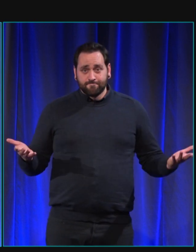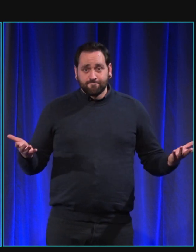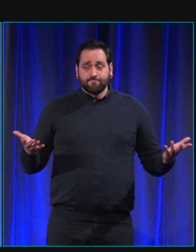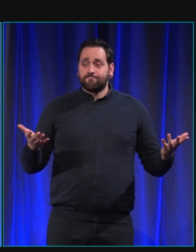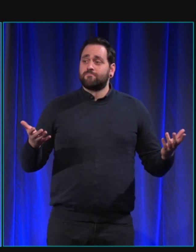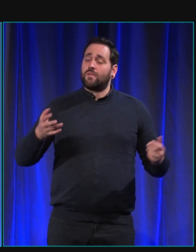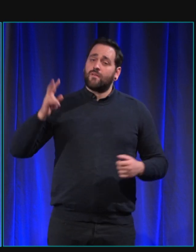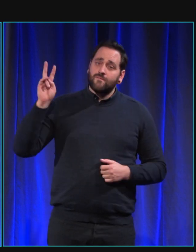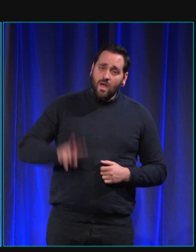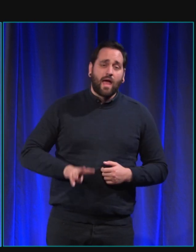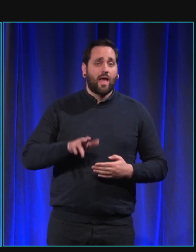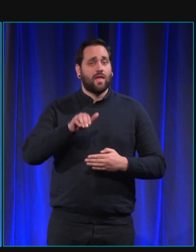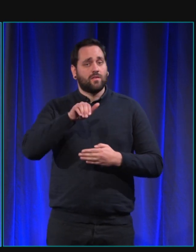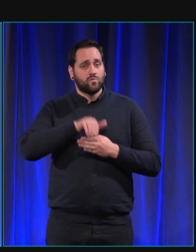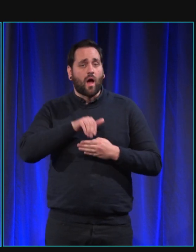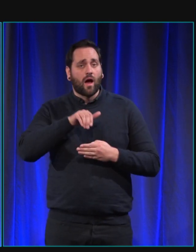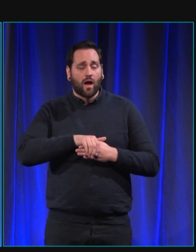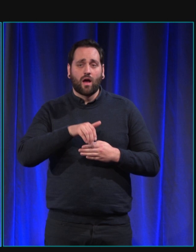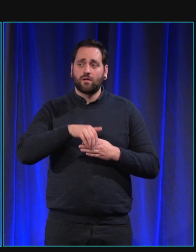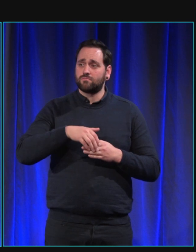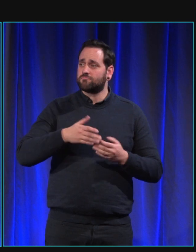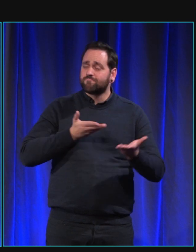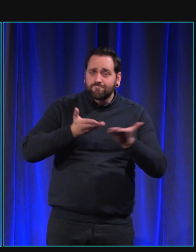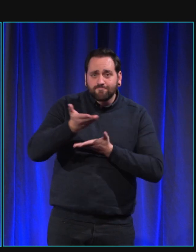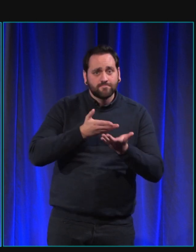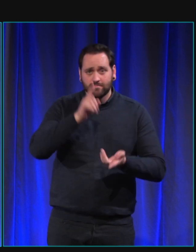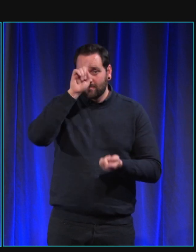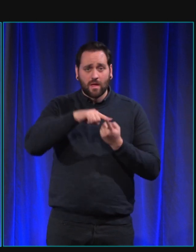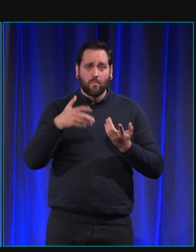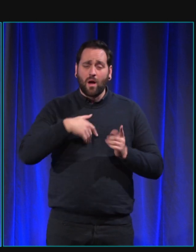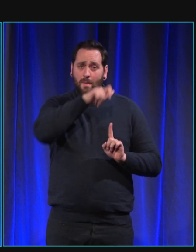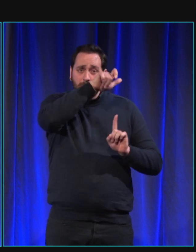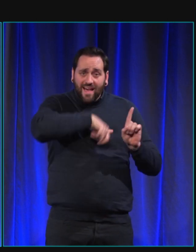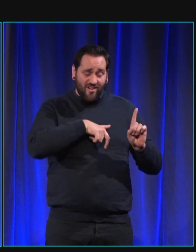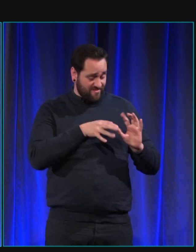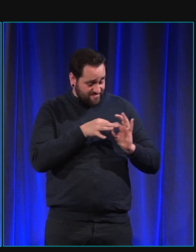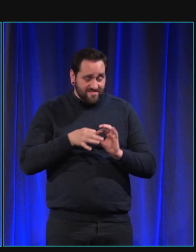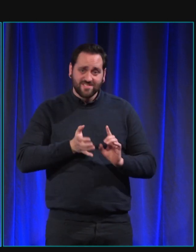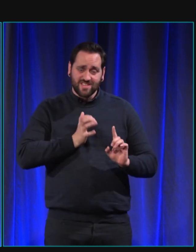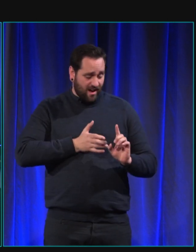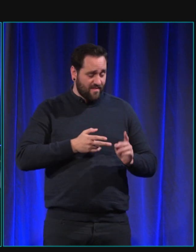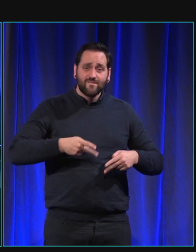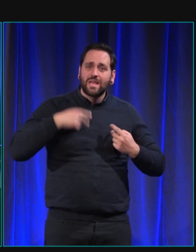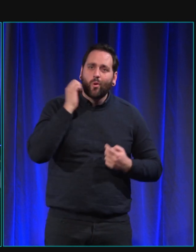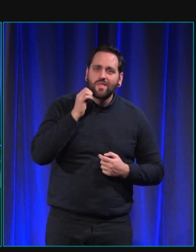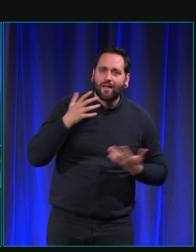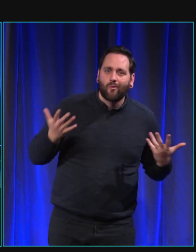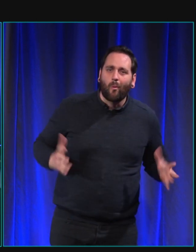on va surtout ce soir parler vraiment du quotidien de ces bénéficiaires, de la communication avec les chiens.